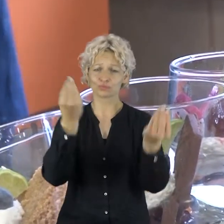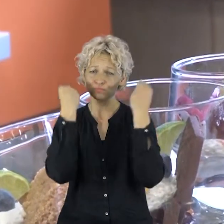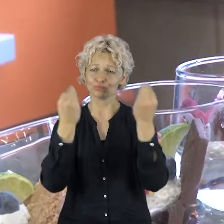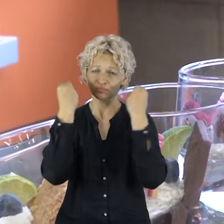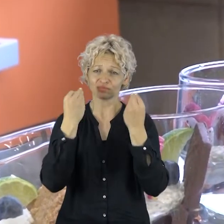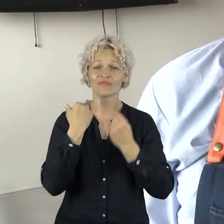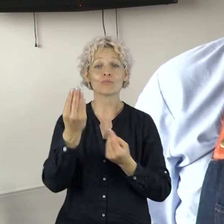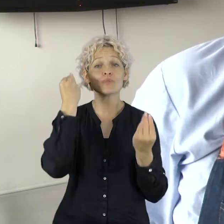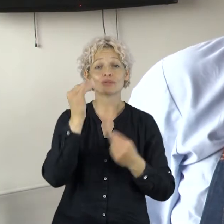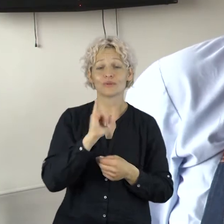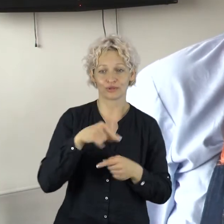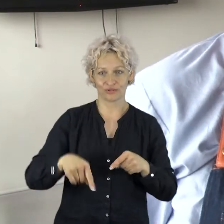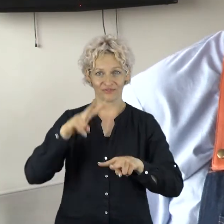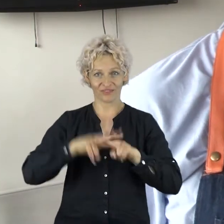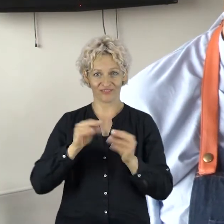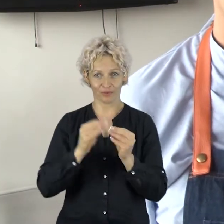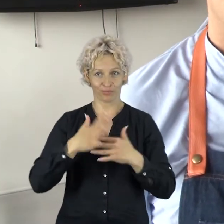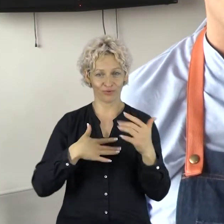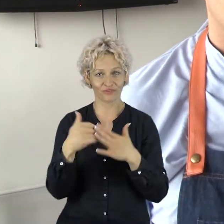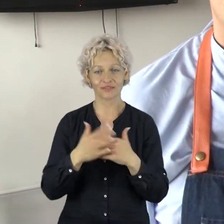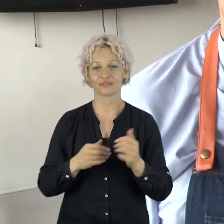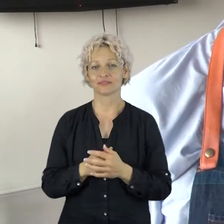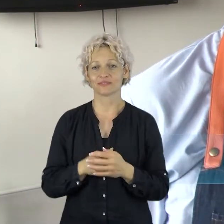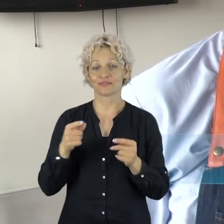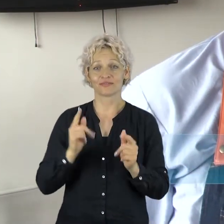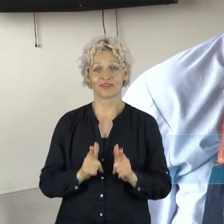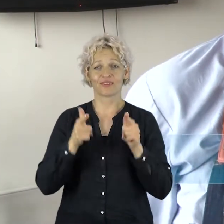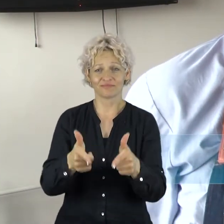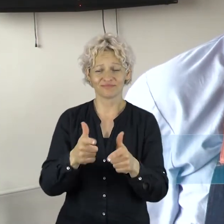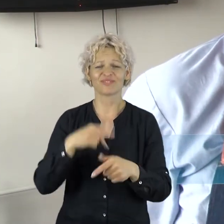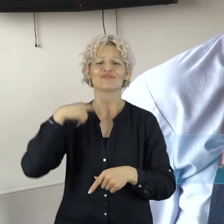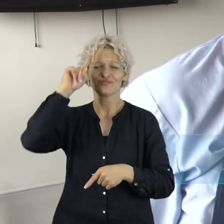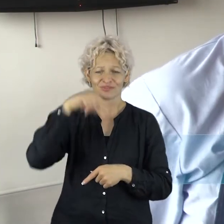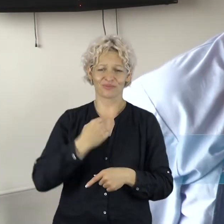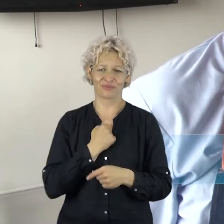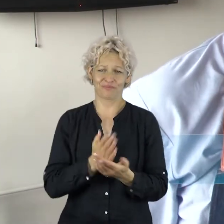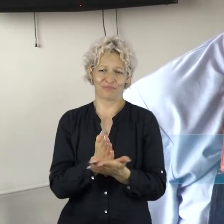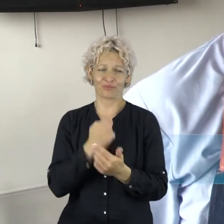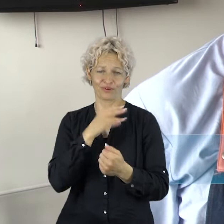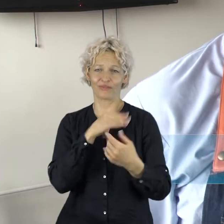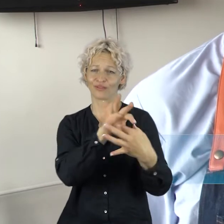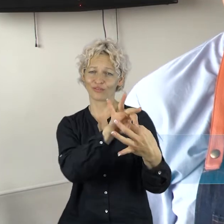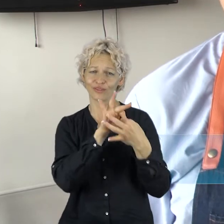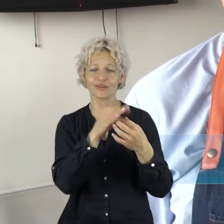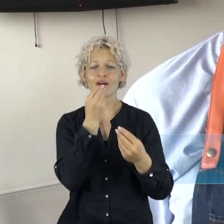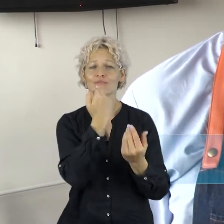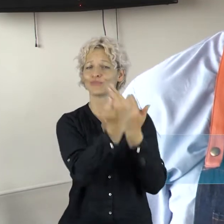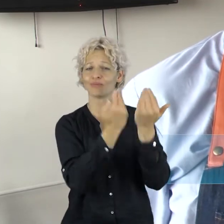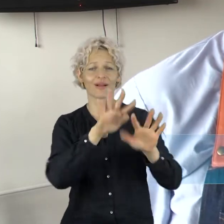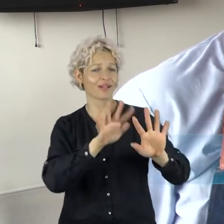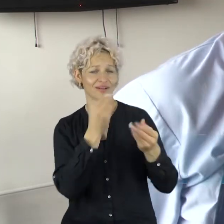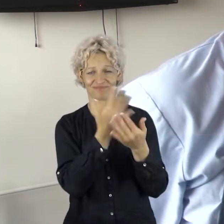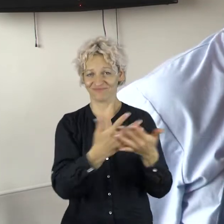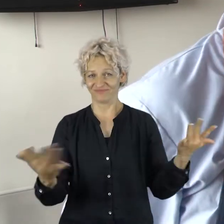verslos skyriuje. Stodamas į mokylo, aš jau žinau, ką aš noriu gyvenime, kad mano gyvenimas bus susijęs su maisto gamyba, tai